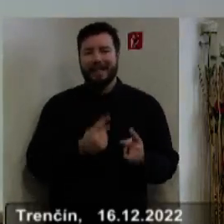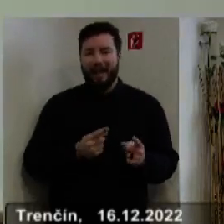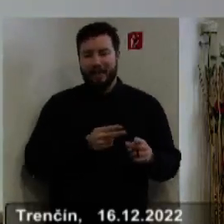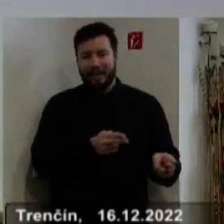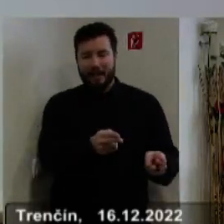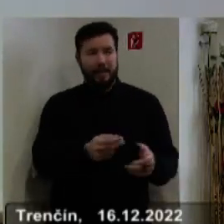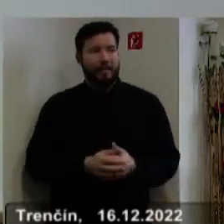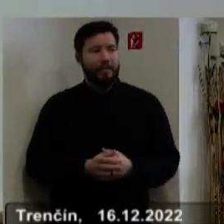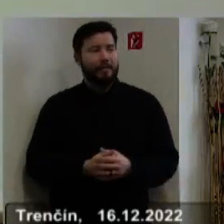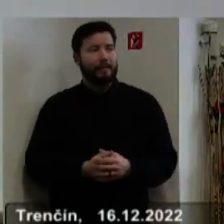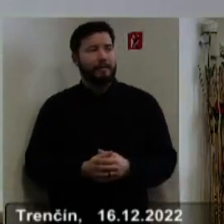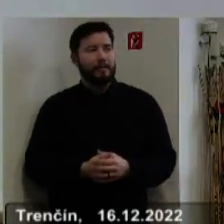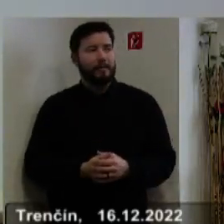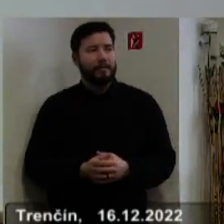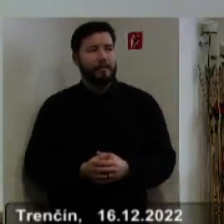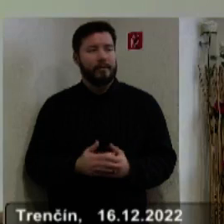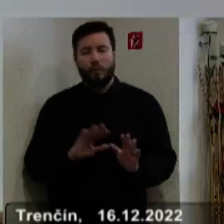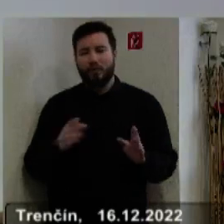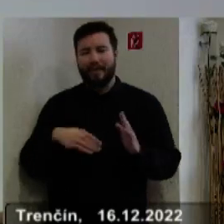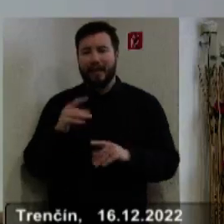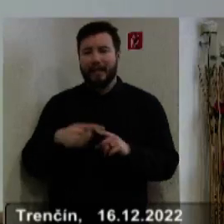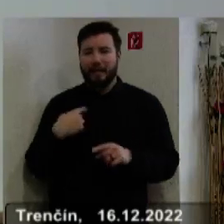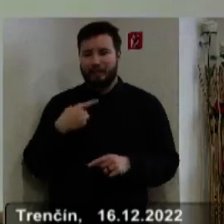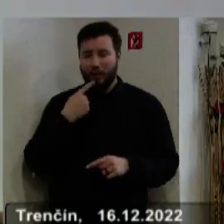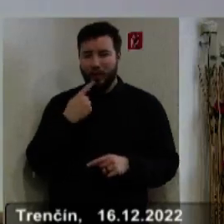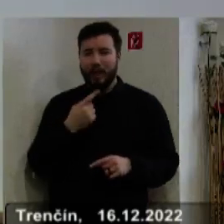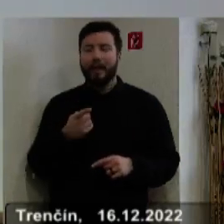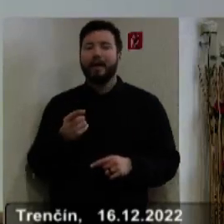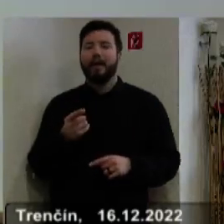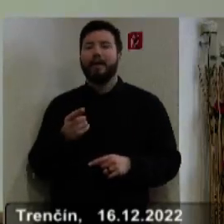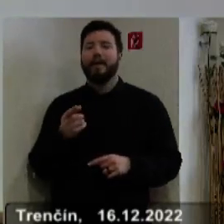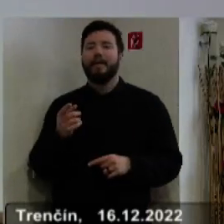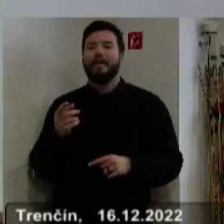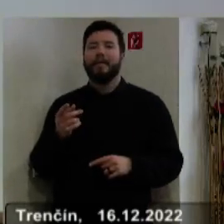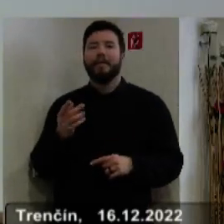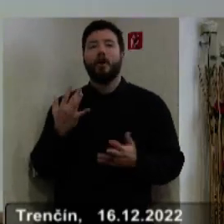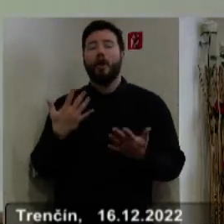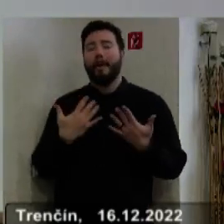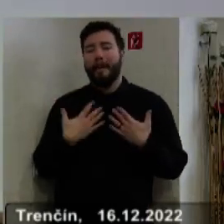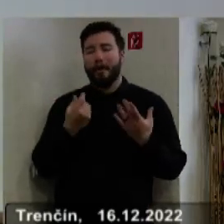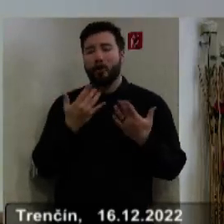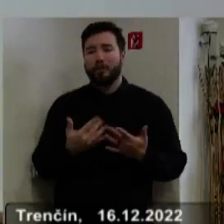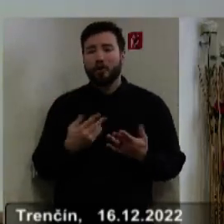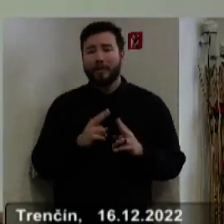a ako bolo viackrát zmienované na základe, hlavne na základe zdrojových možností